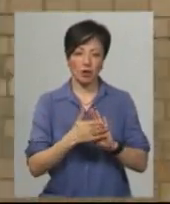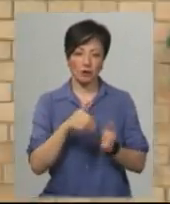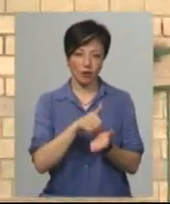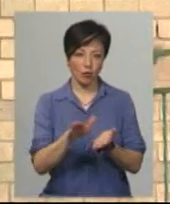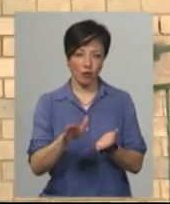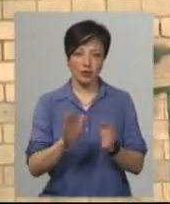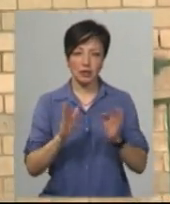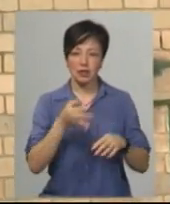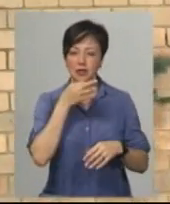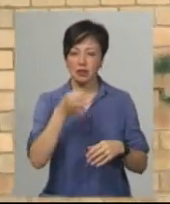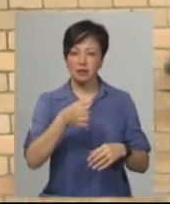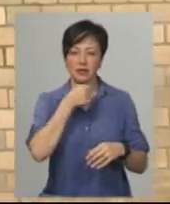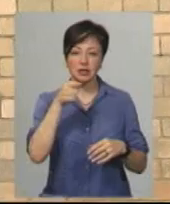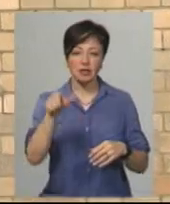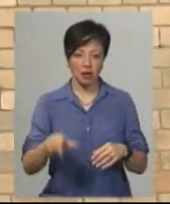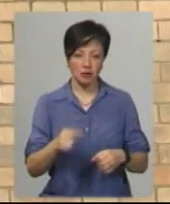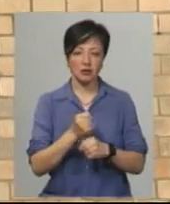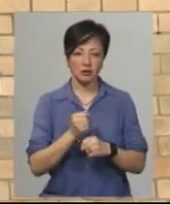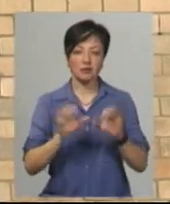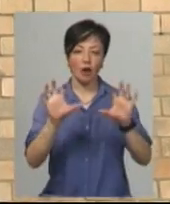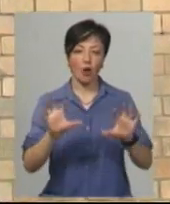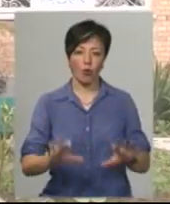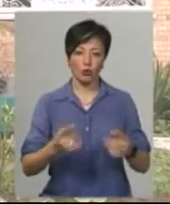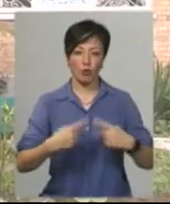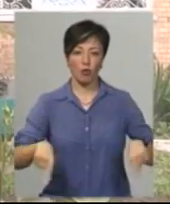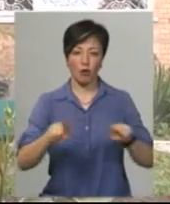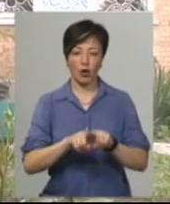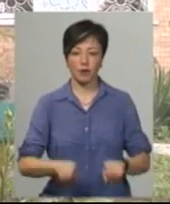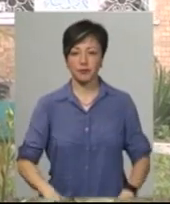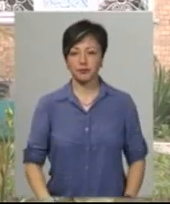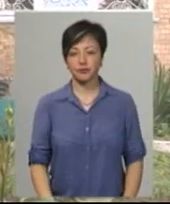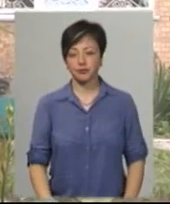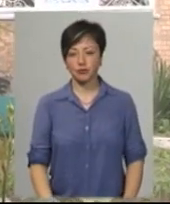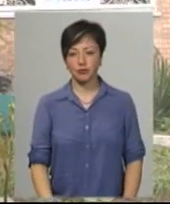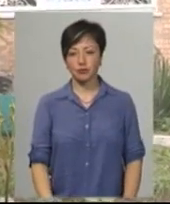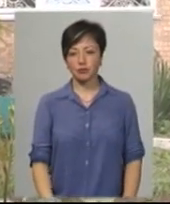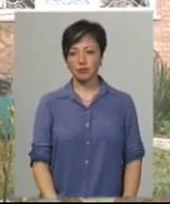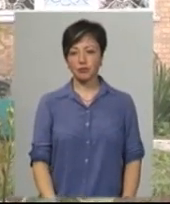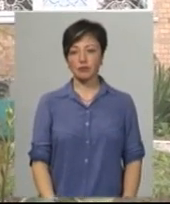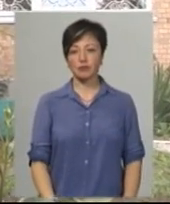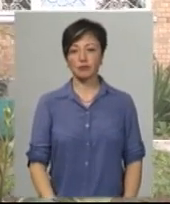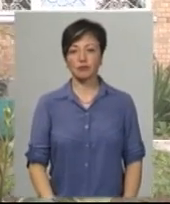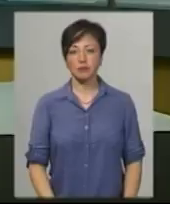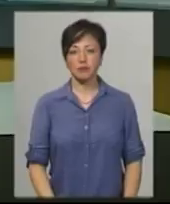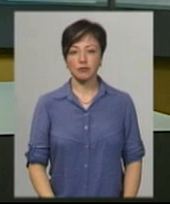відмовився. Тільки сказав, староста діяв в законному полі. Світлана Поробок, Віктор Кривий. Новини на Суспільному. Хмельниччина.